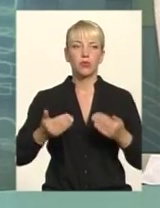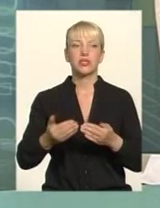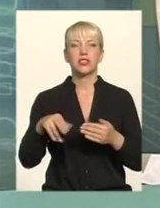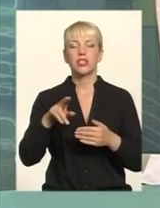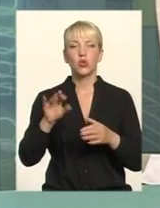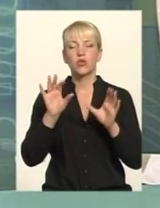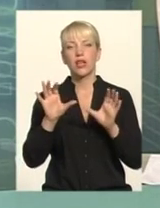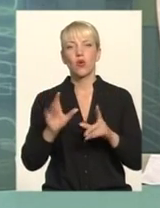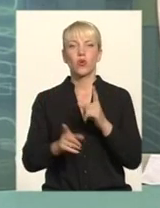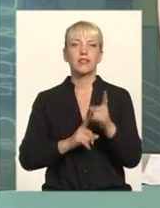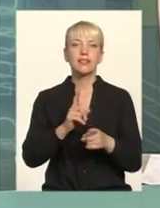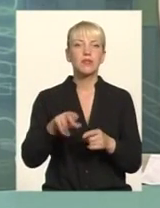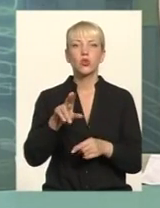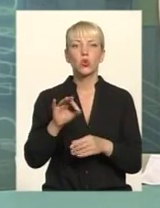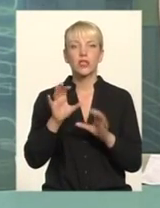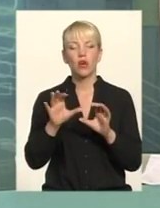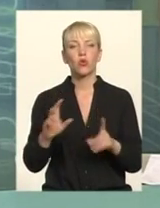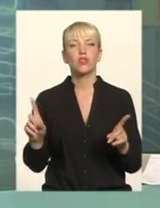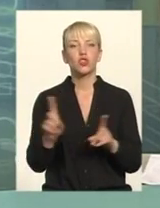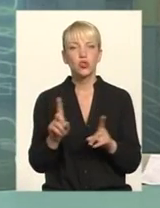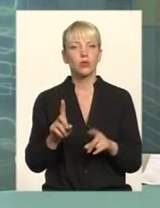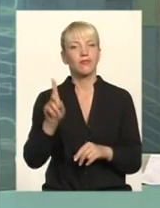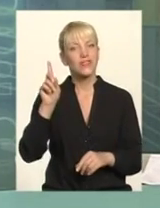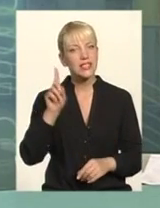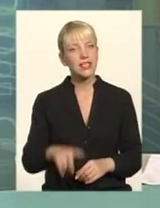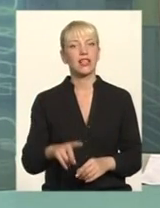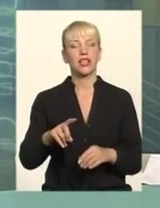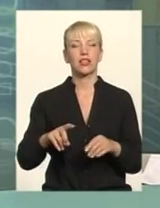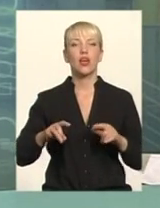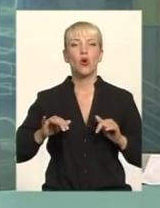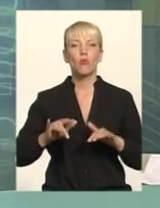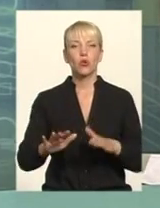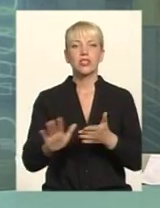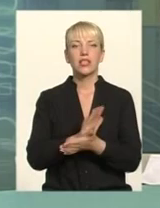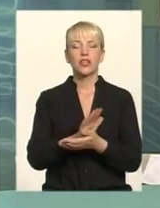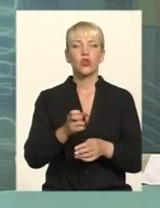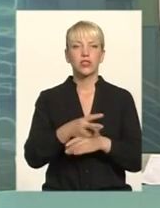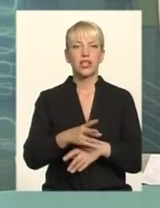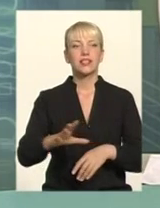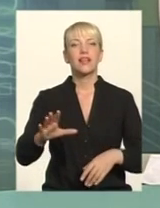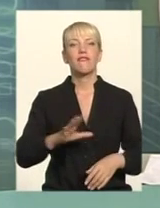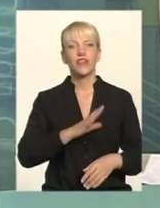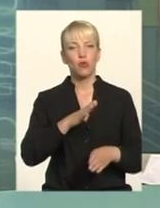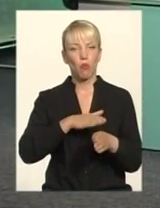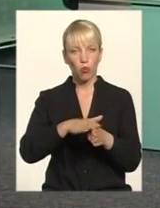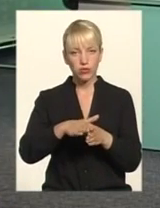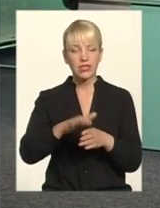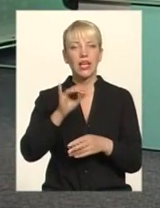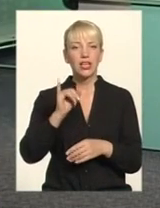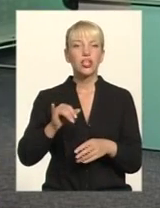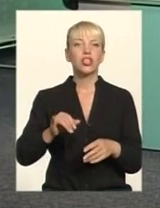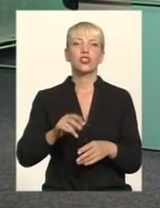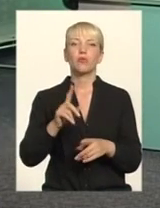законів Зміни до законів Аби все-таки Процес люстрації Процес очищення влади відбувся І більше